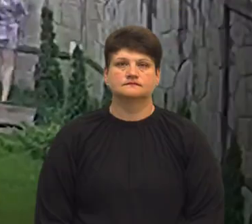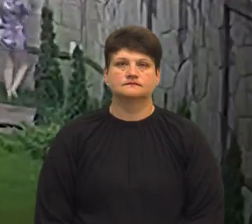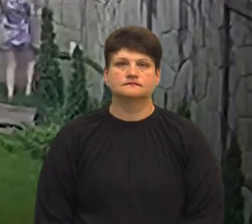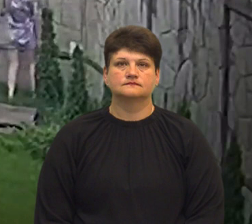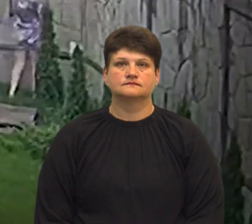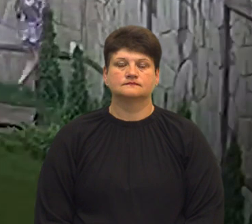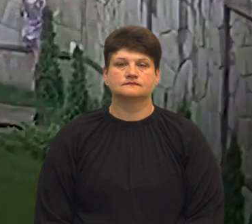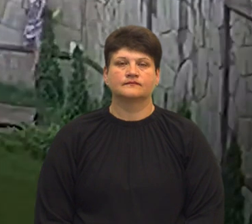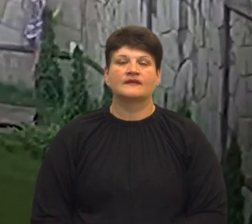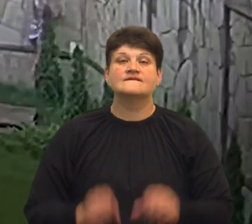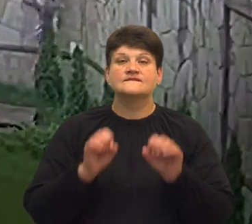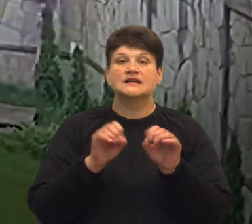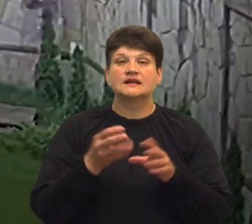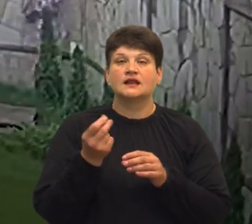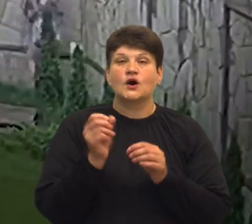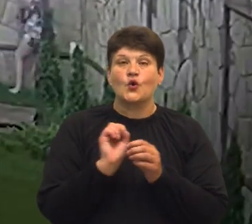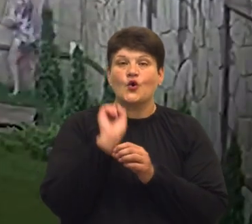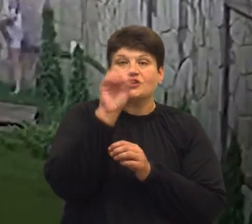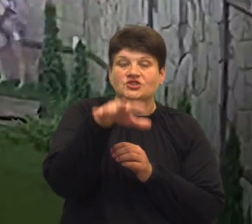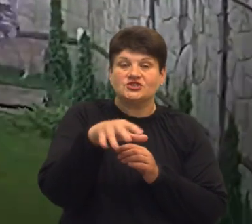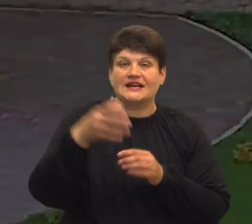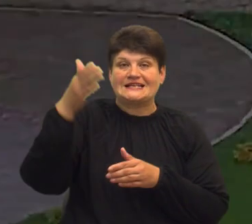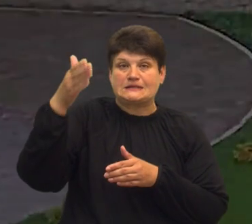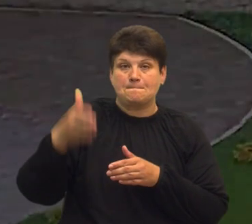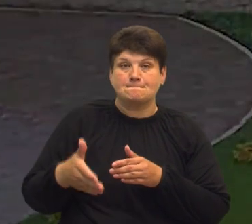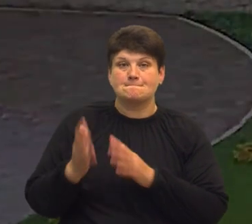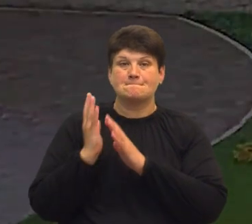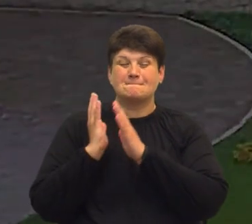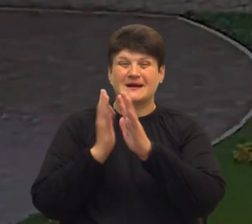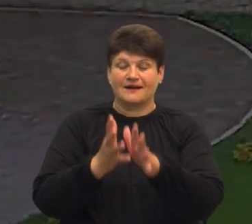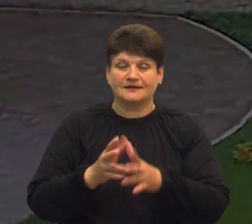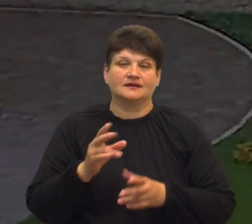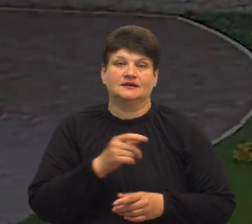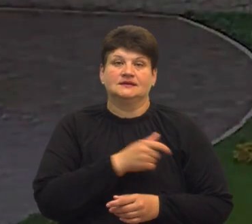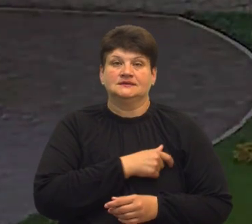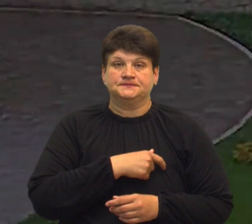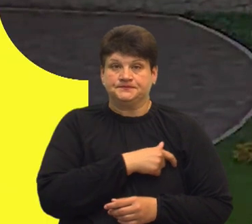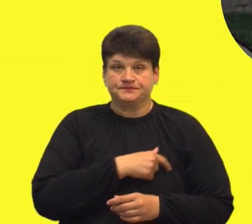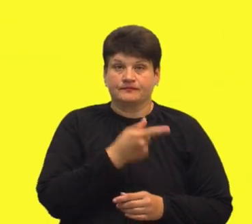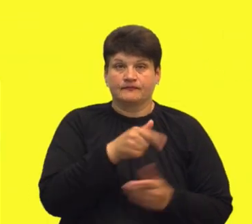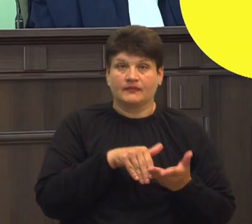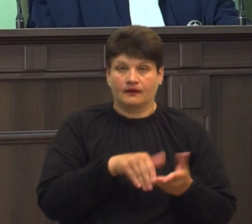Викидала гроші через паркан? Нардепці Людмилі Марченко та її помічниці повідомили про підозру.